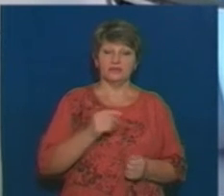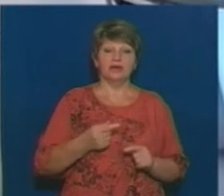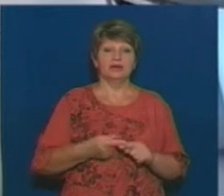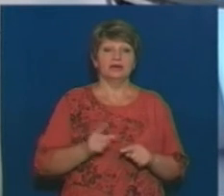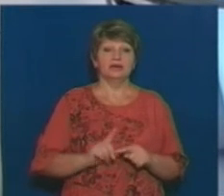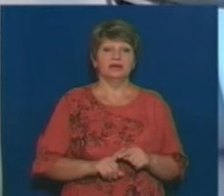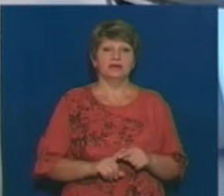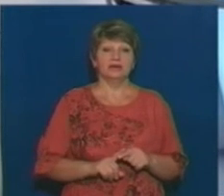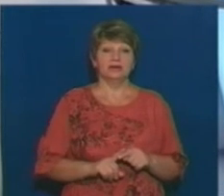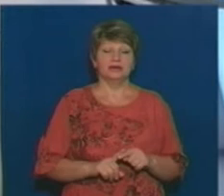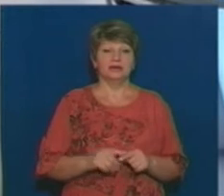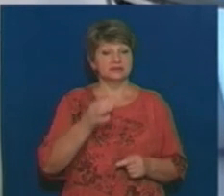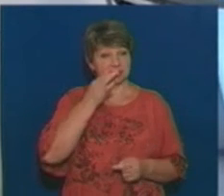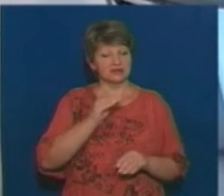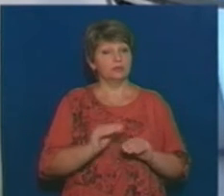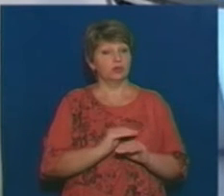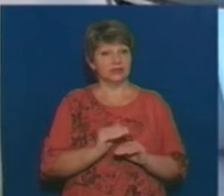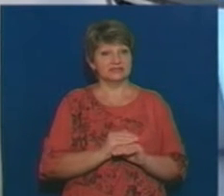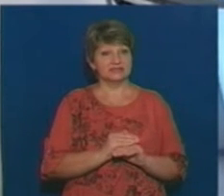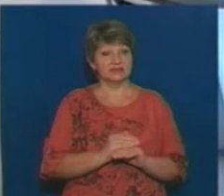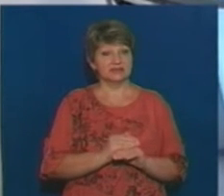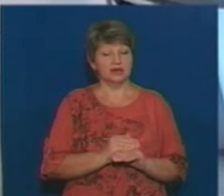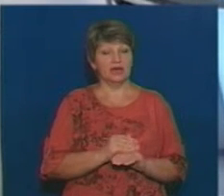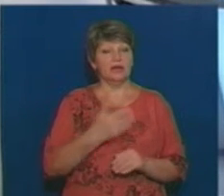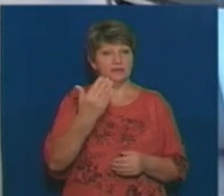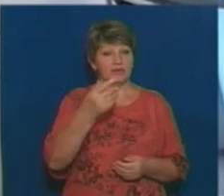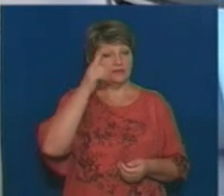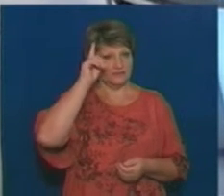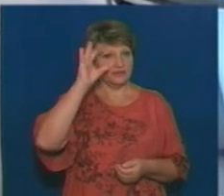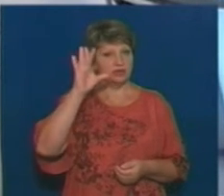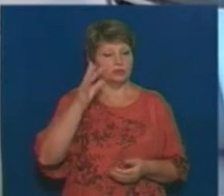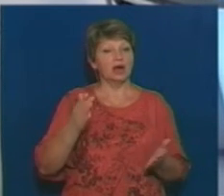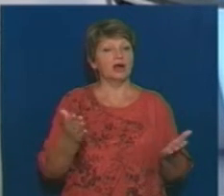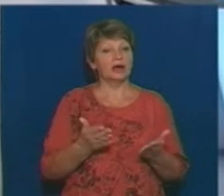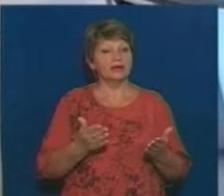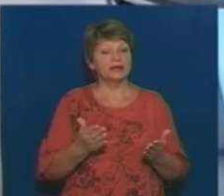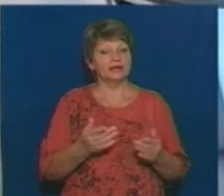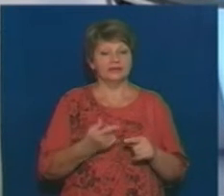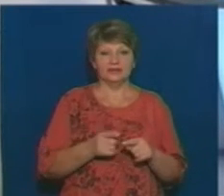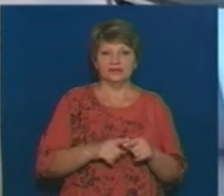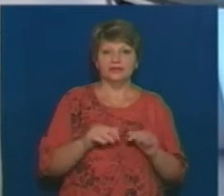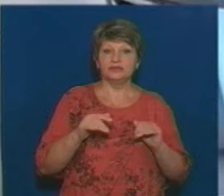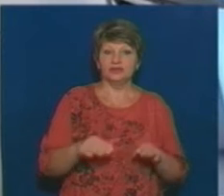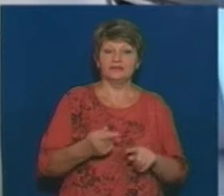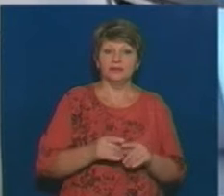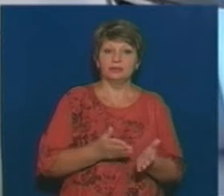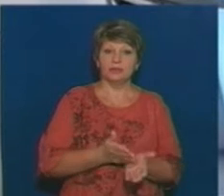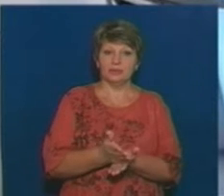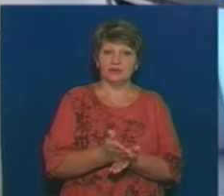навчальних закладах. Скажіть, будь ласка, чи відомо вам про якісь тенденції в цій галузі? Розкажіть, будь ласка.